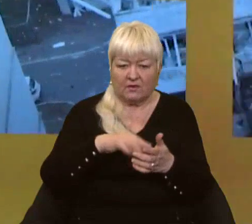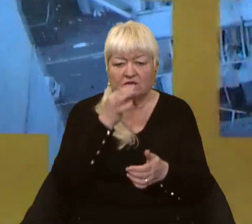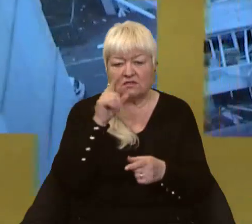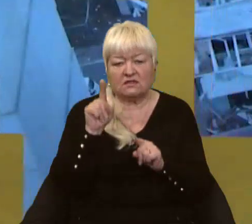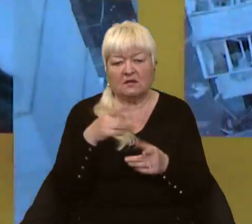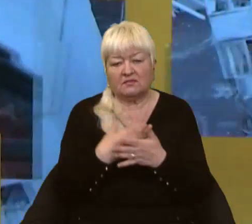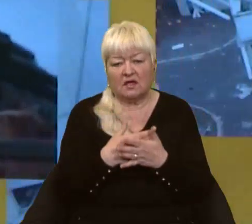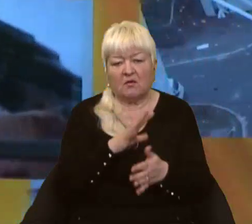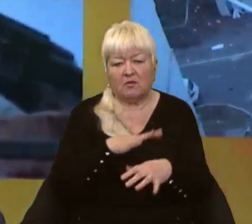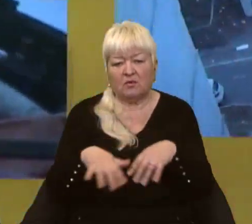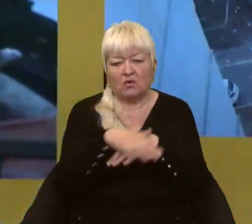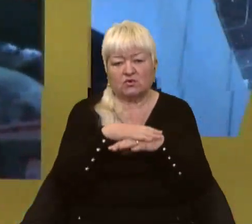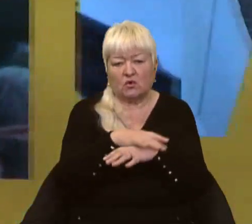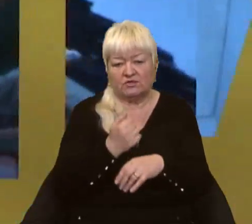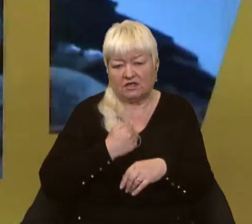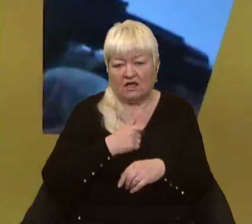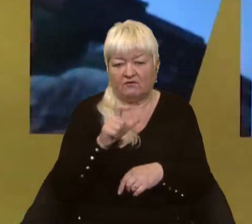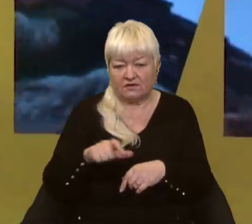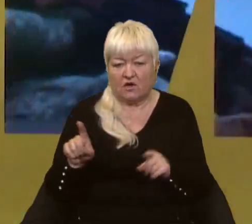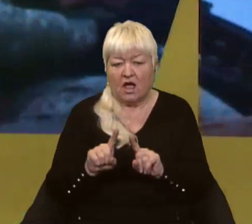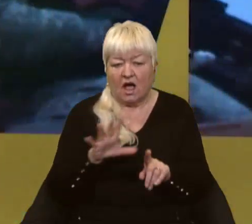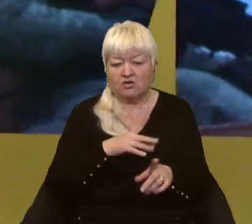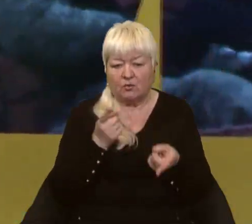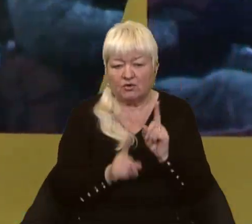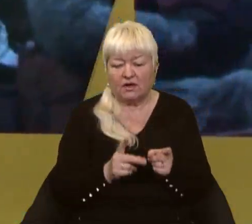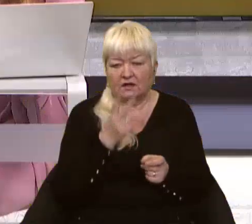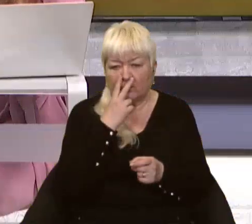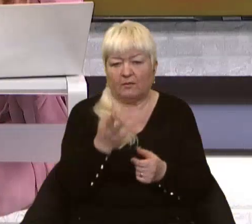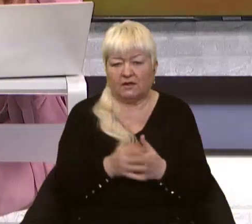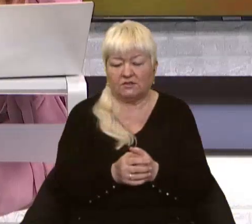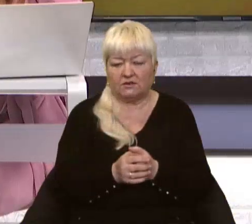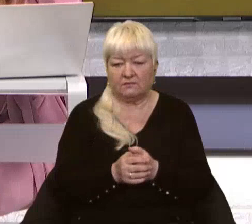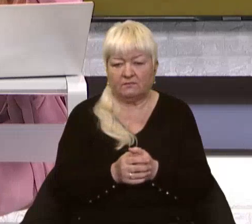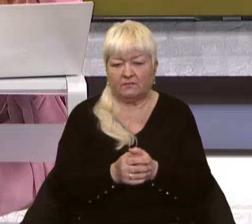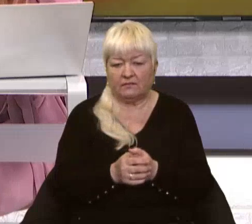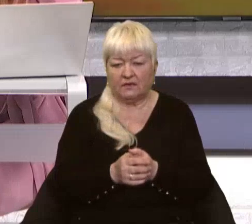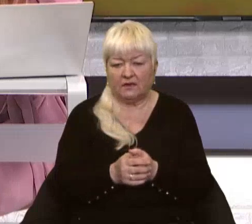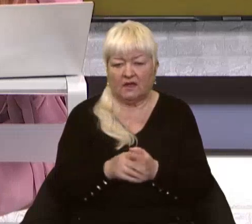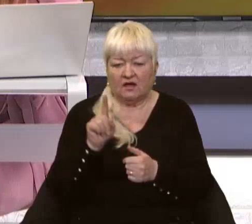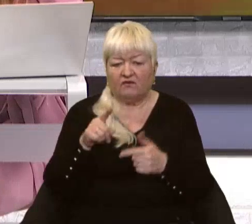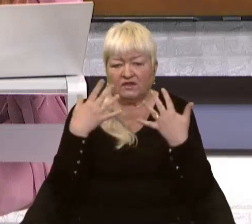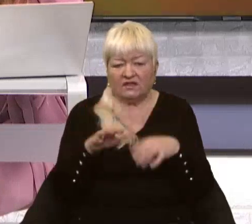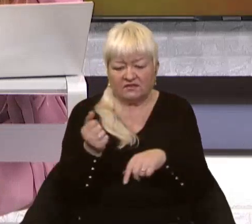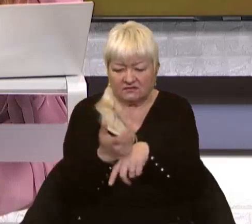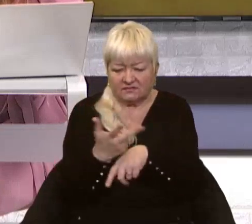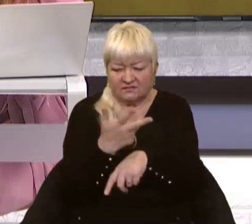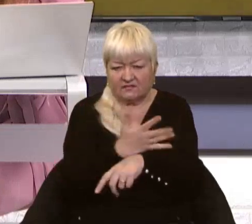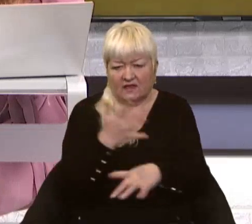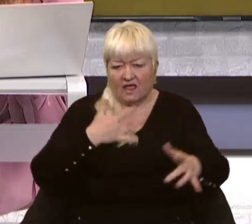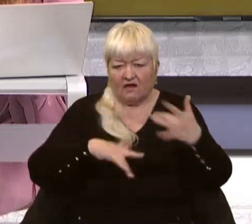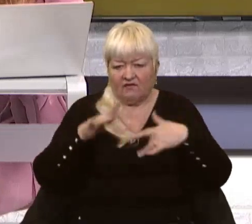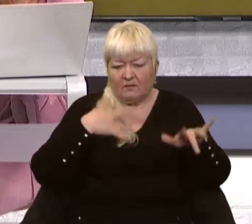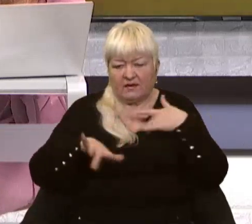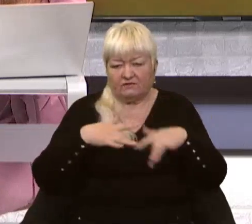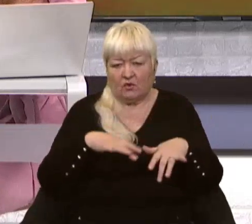ніби там було скупчення військових. Ну, а що було в реальності, ми бачимо зараз на жаль. Ми не перший раз виправдовують свої удари по цивільних, саме